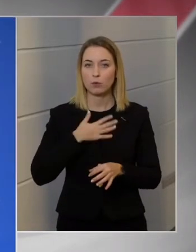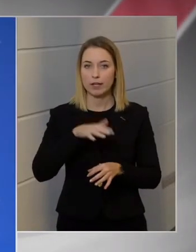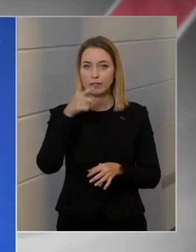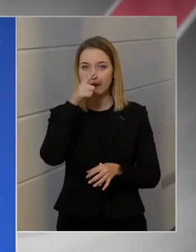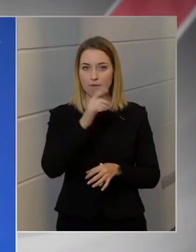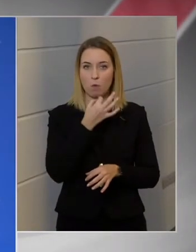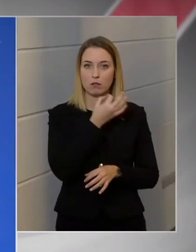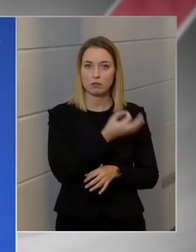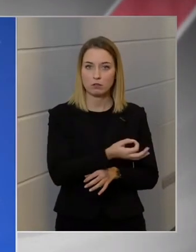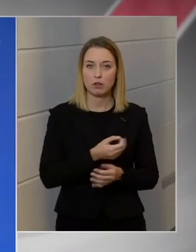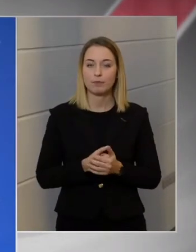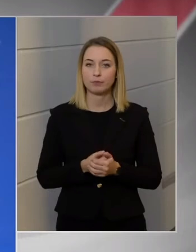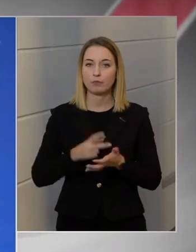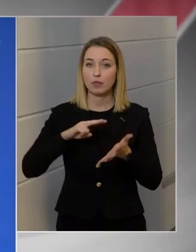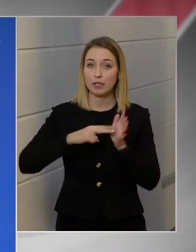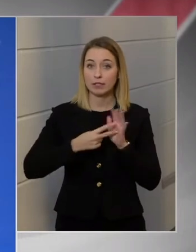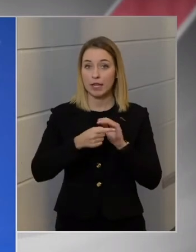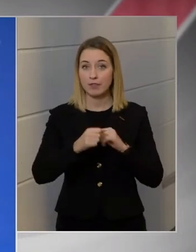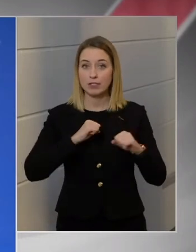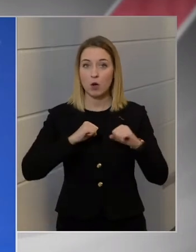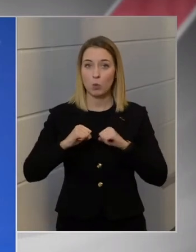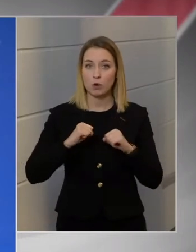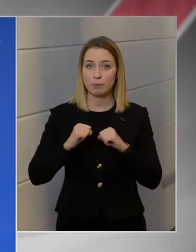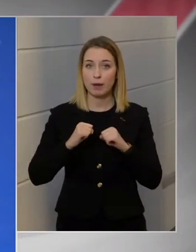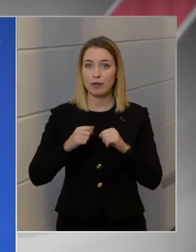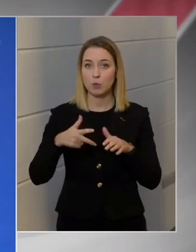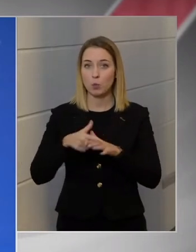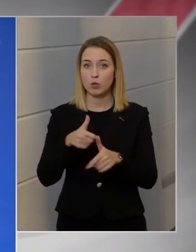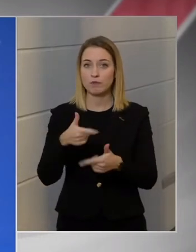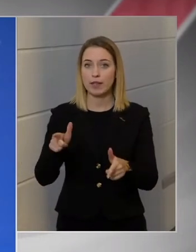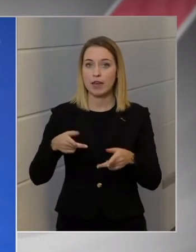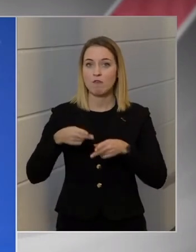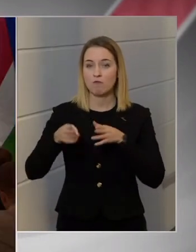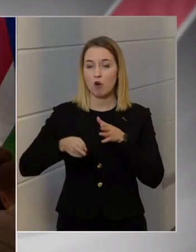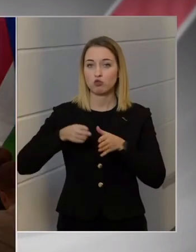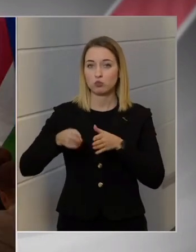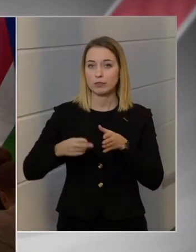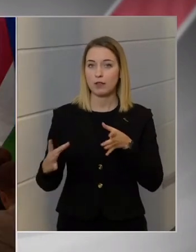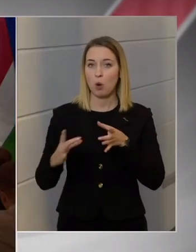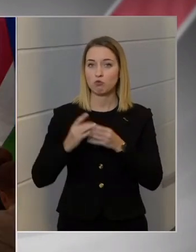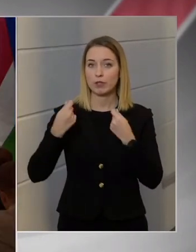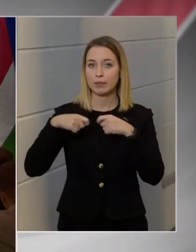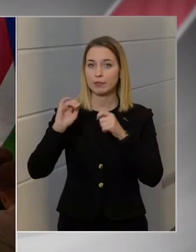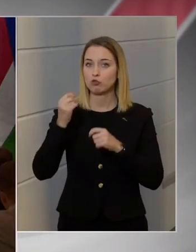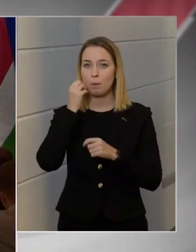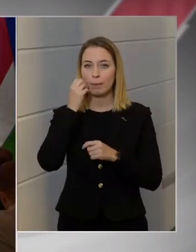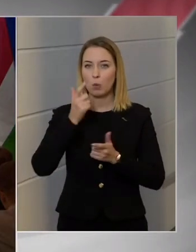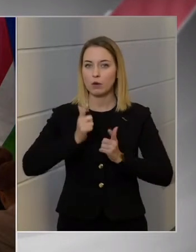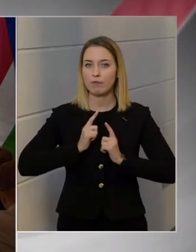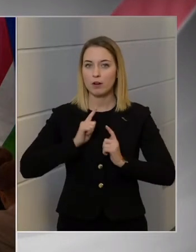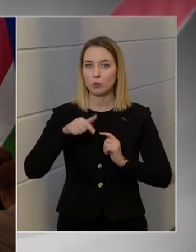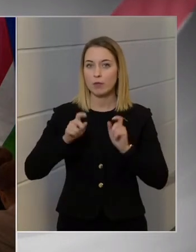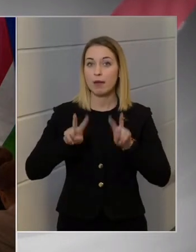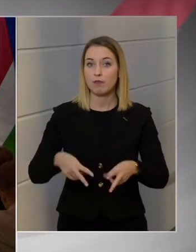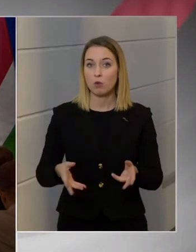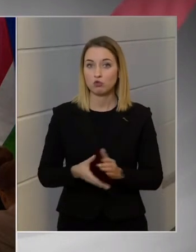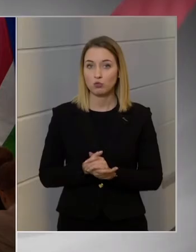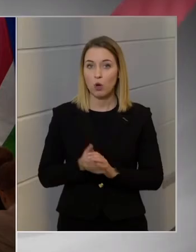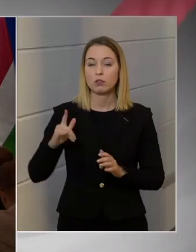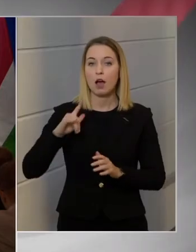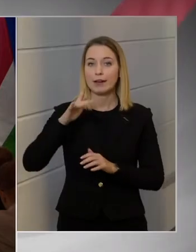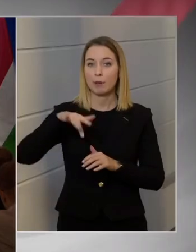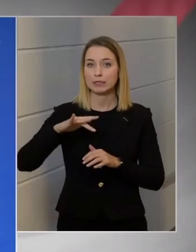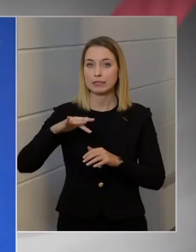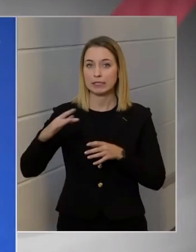kérdezni, hogy tervezi-e a kormány a közvetlen vasútkapcsolatképítését, és mikorra várható ez, hogy megvalósuljon a